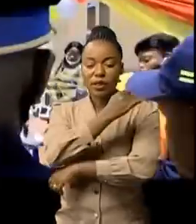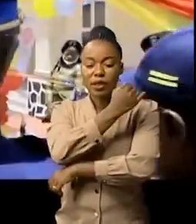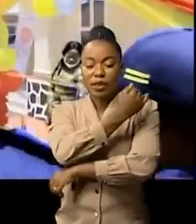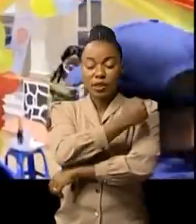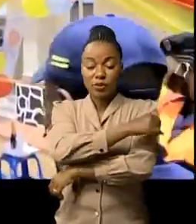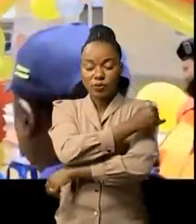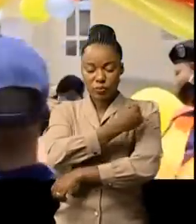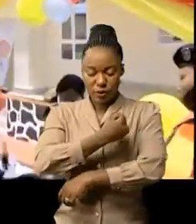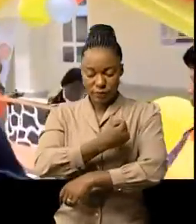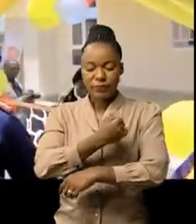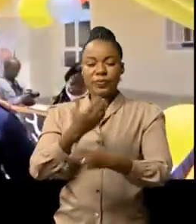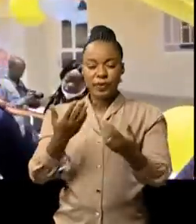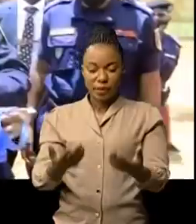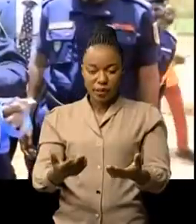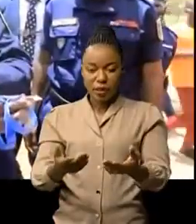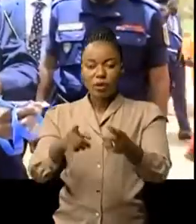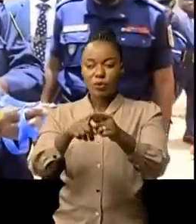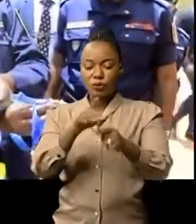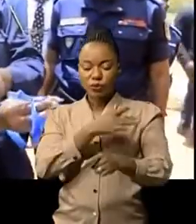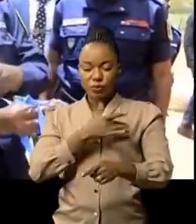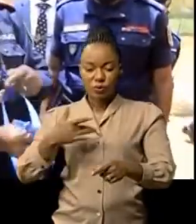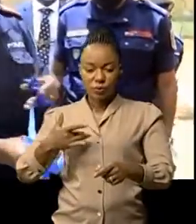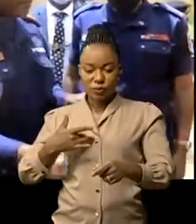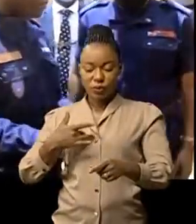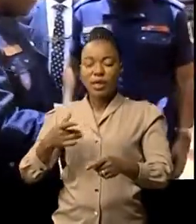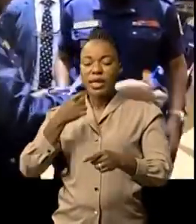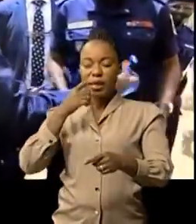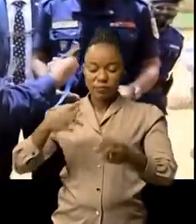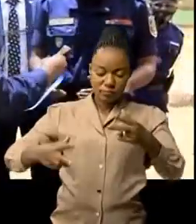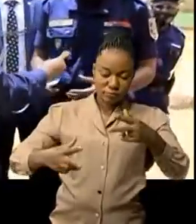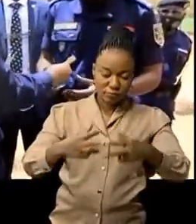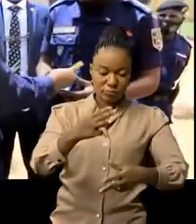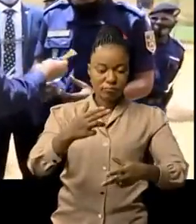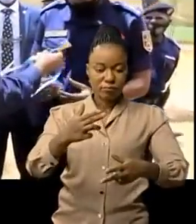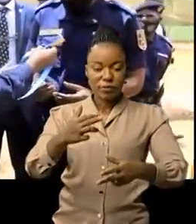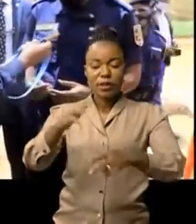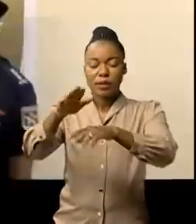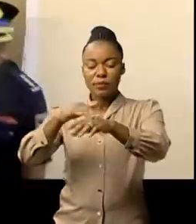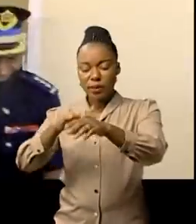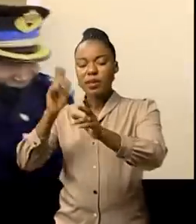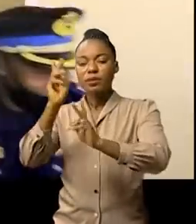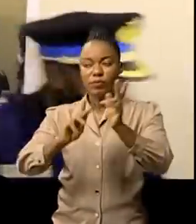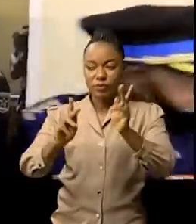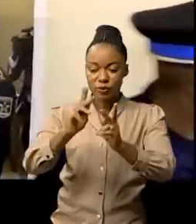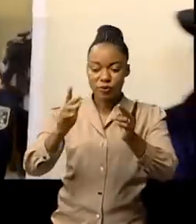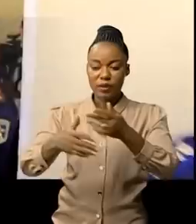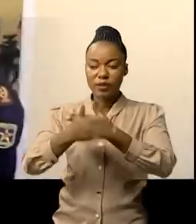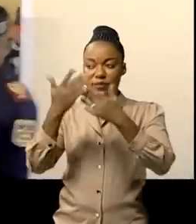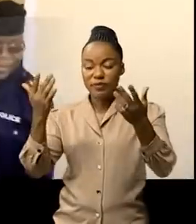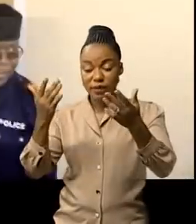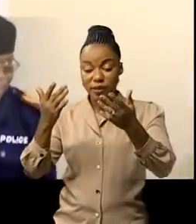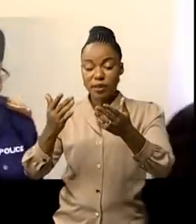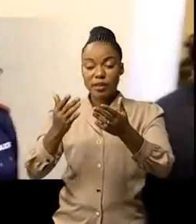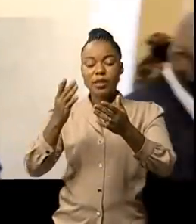divisionnaire Alongaboni-Benjamin, qui, au nom de son titulaire, a coupé les rebans symboliques, a appelé la population de la ville de Bougna au sens patriotique,